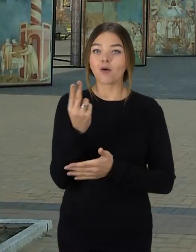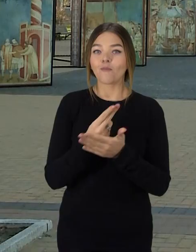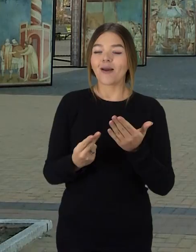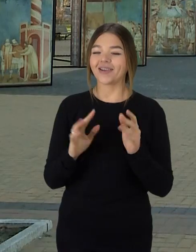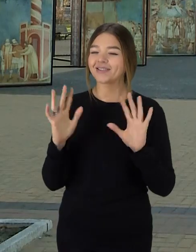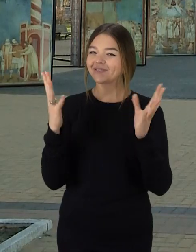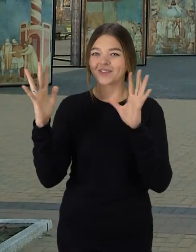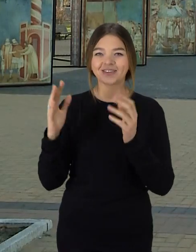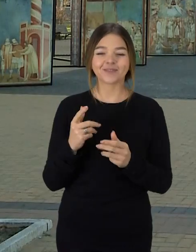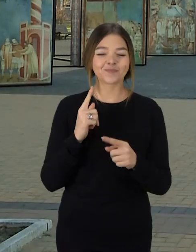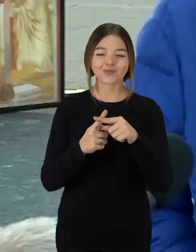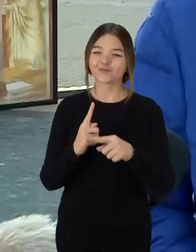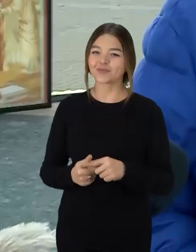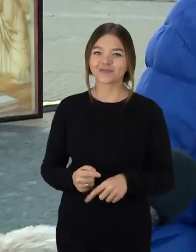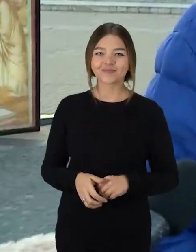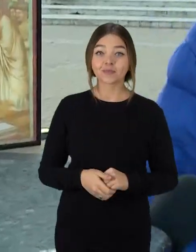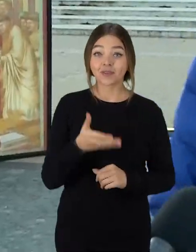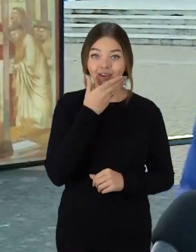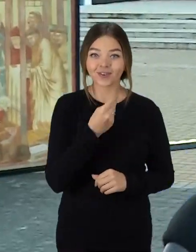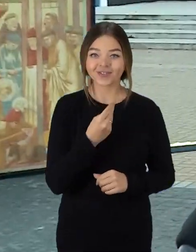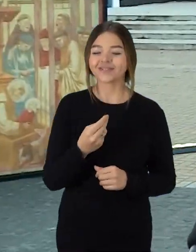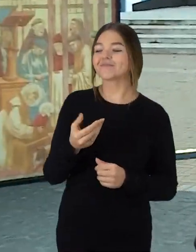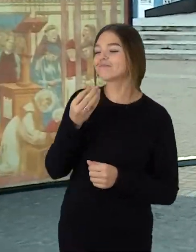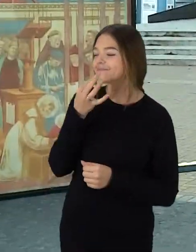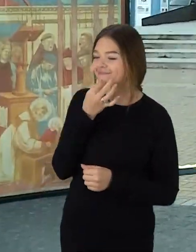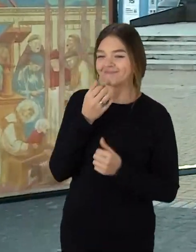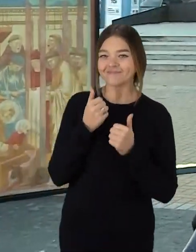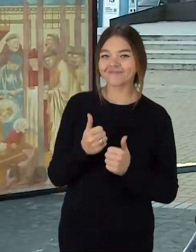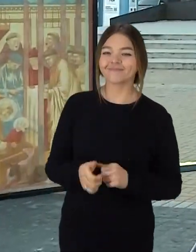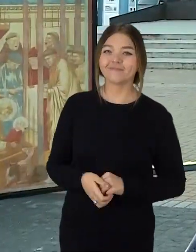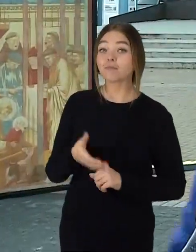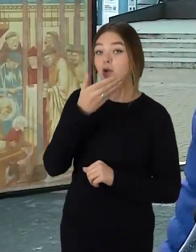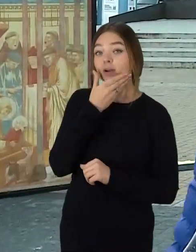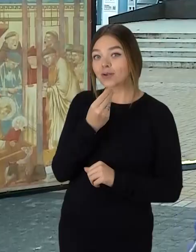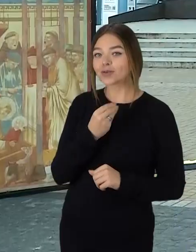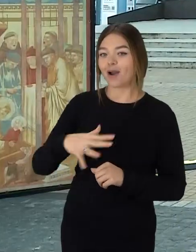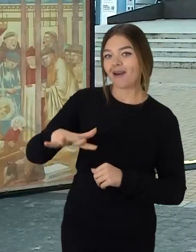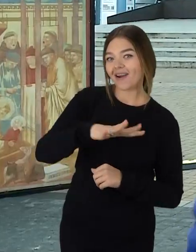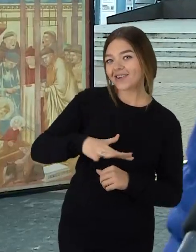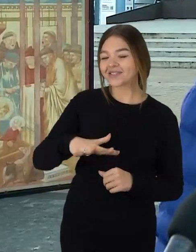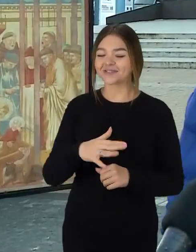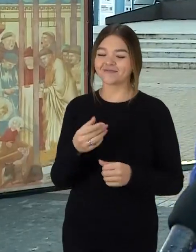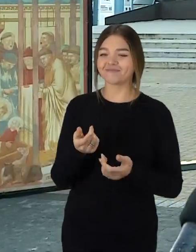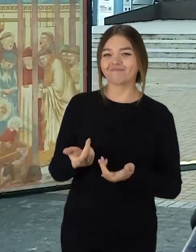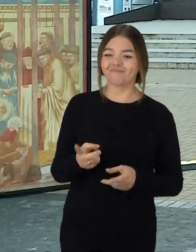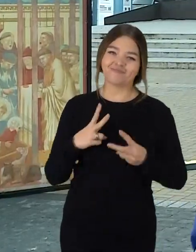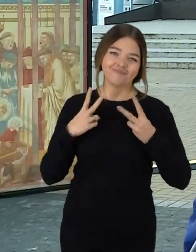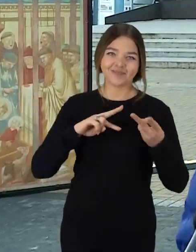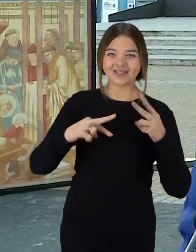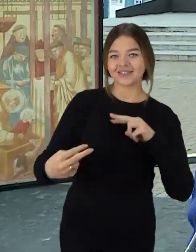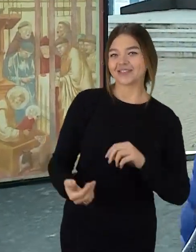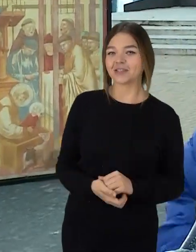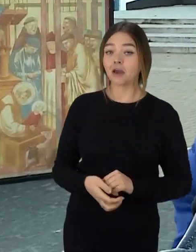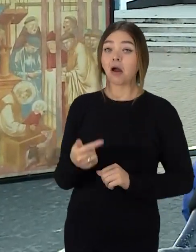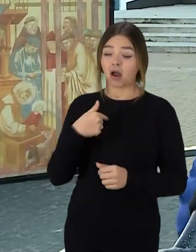labai teigiamai. Gražias? Labai fainas, patinka. Šiaip gražu, va, tai raikšta labai fainas, smagu pasikeitė. O šiaip aš